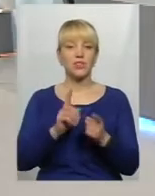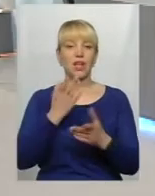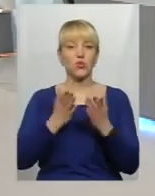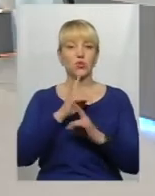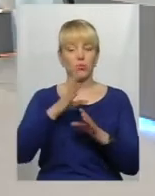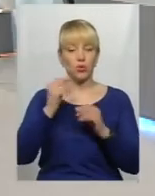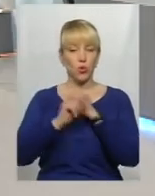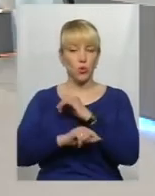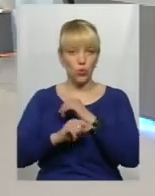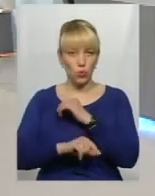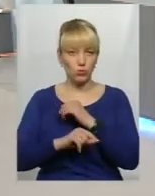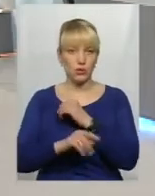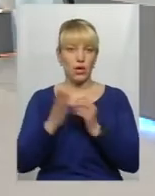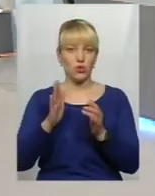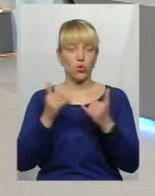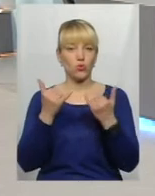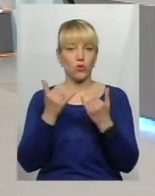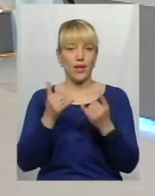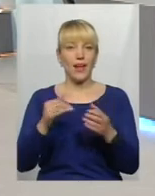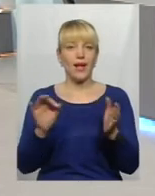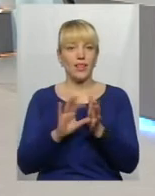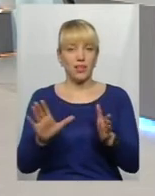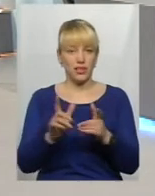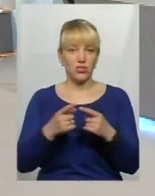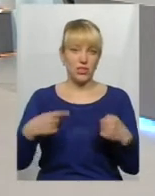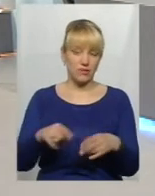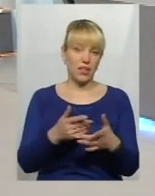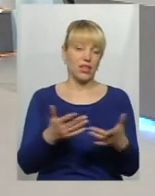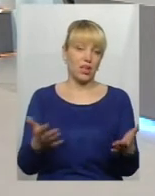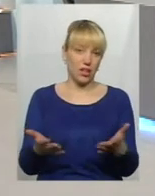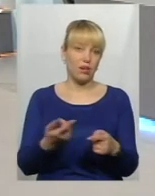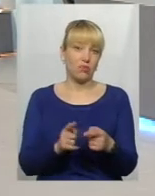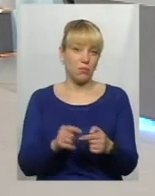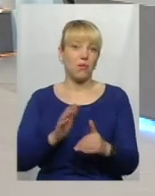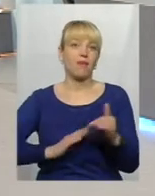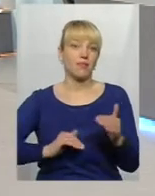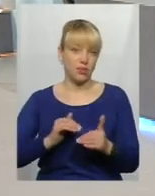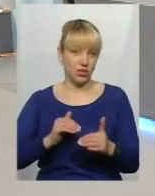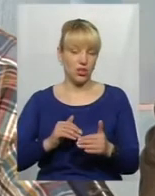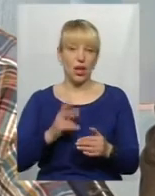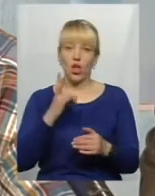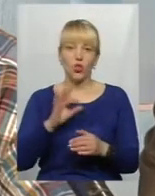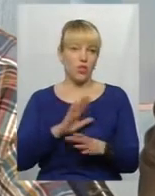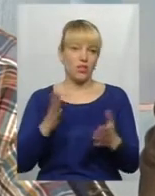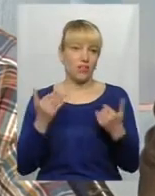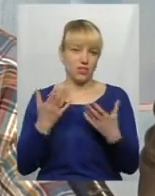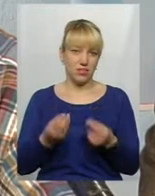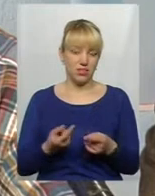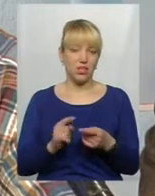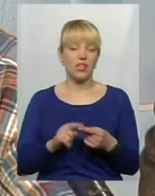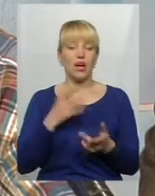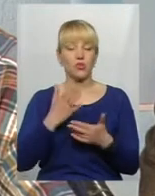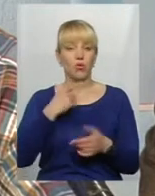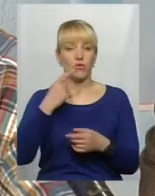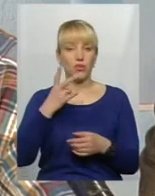осучаснюватися, наприклад, наша енергетична сфера і так далі. Тобто такі практичні кроки, але не в тім річ. Коли ми говоримо про